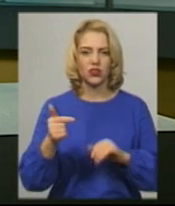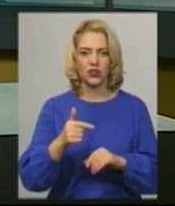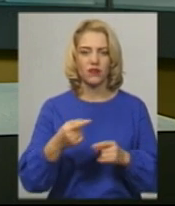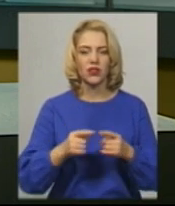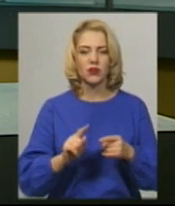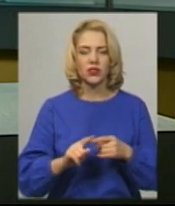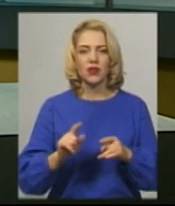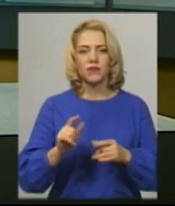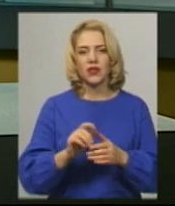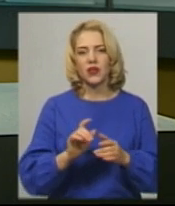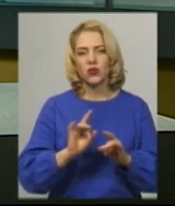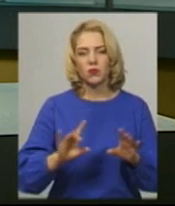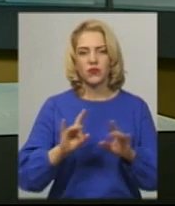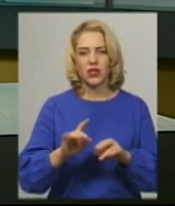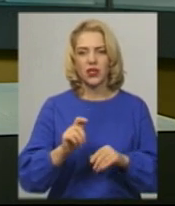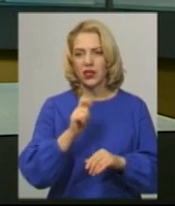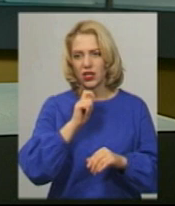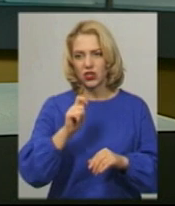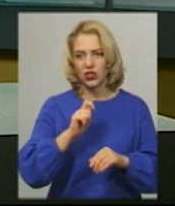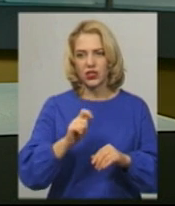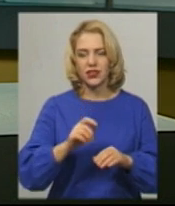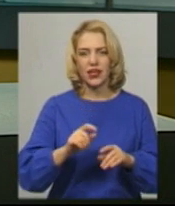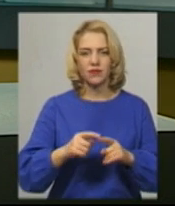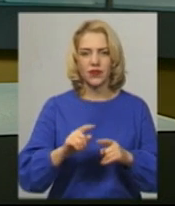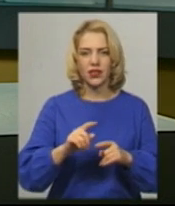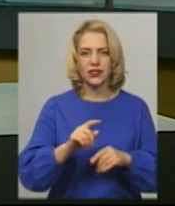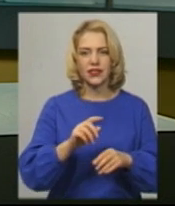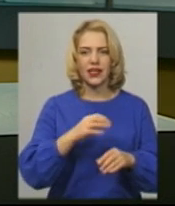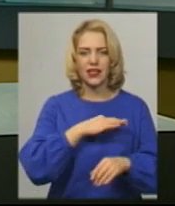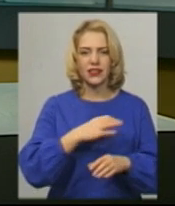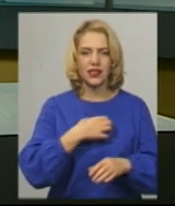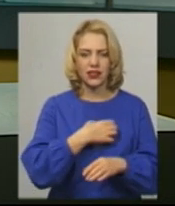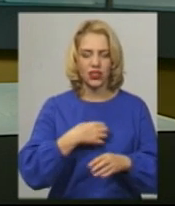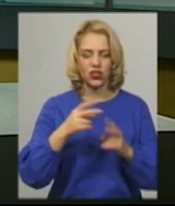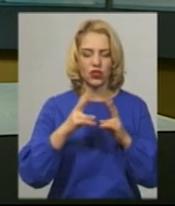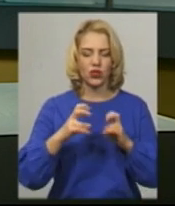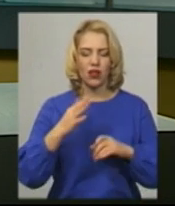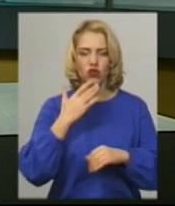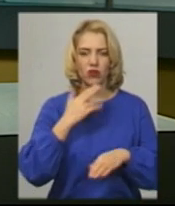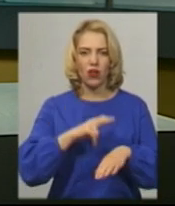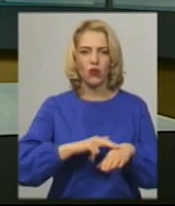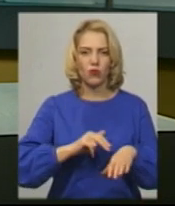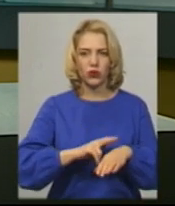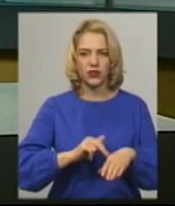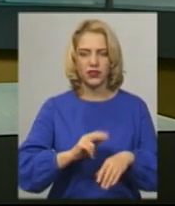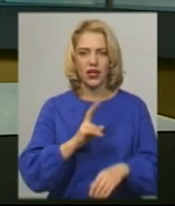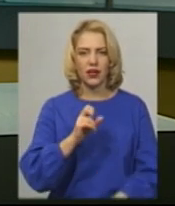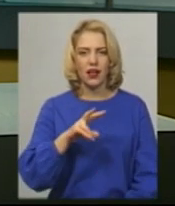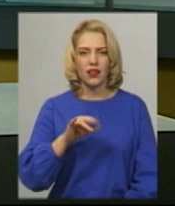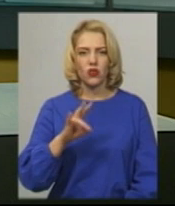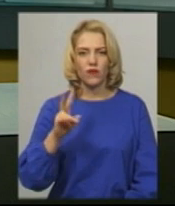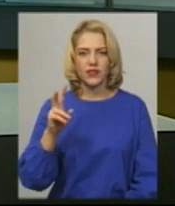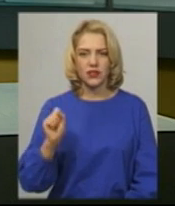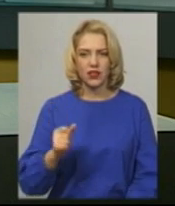Про це Суспільному розповіла речниця Департаменту стратегічних розслідувань Національної поліції України Наталія Калиновська. Нагадаємо,